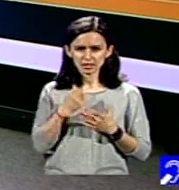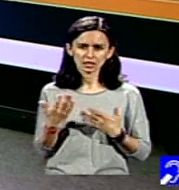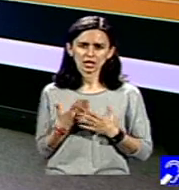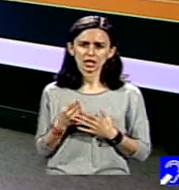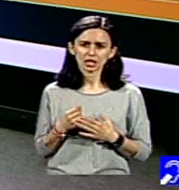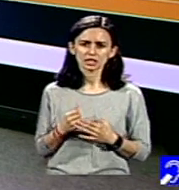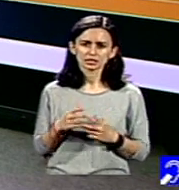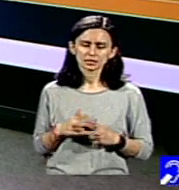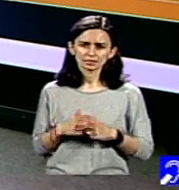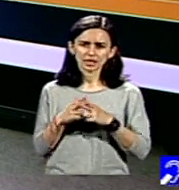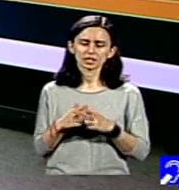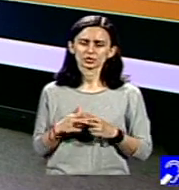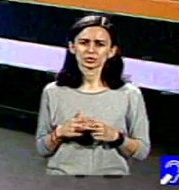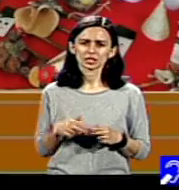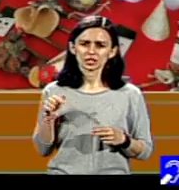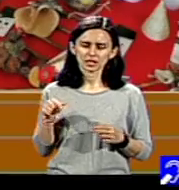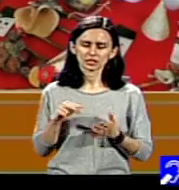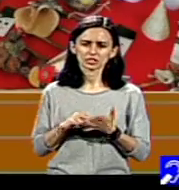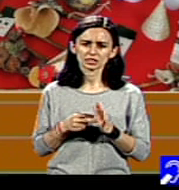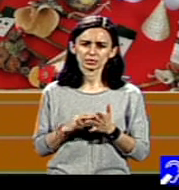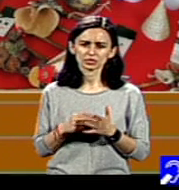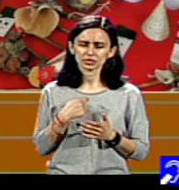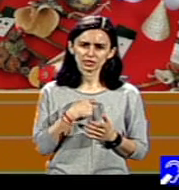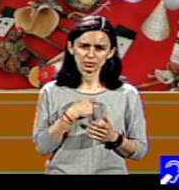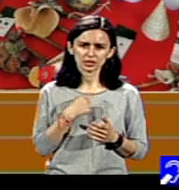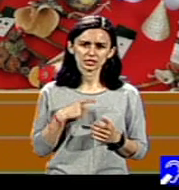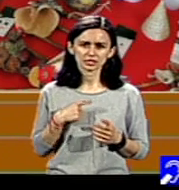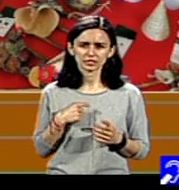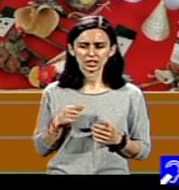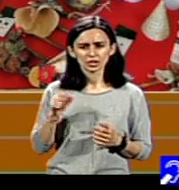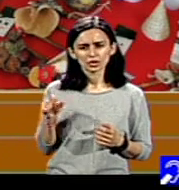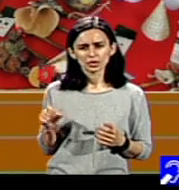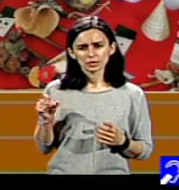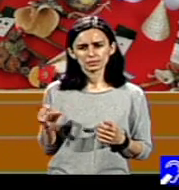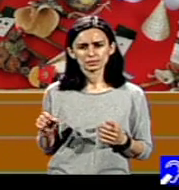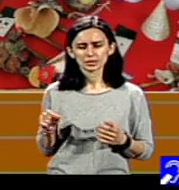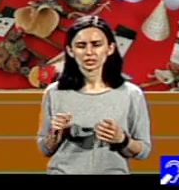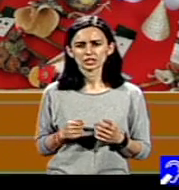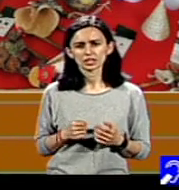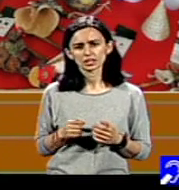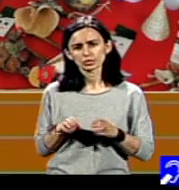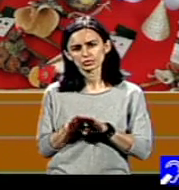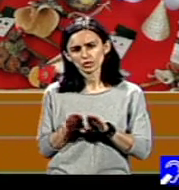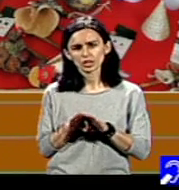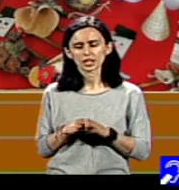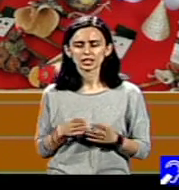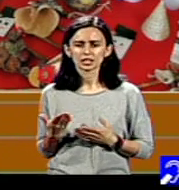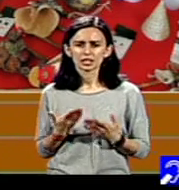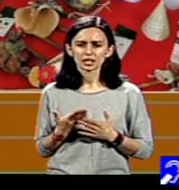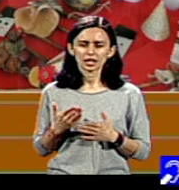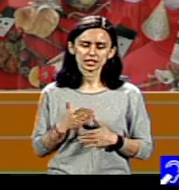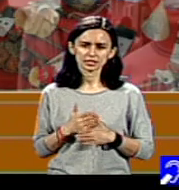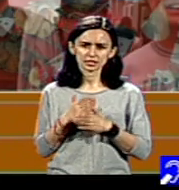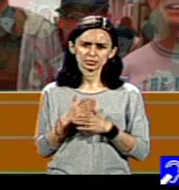să ajute în acest proces. Poate să fie vorba de un mentor, care poate să fie unul dintre colegi, care de asemenea să